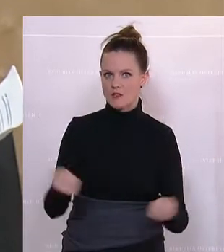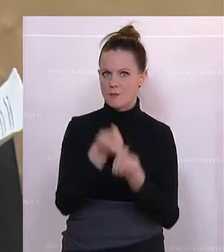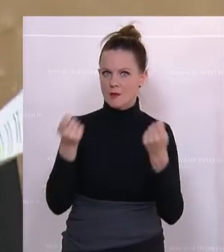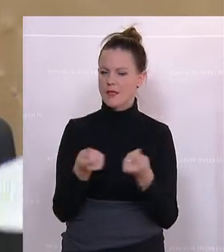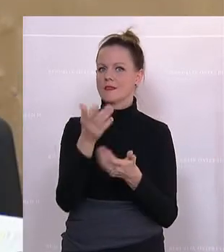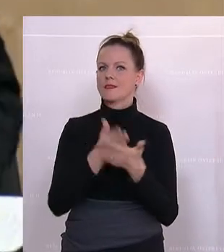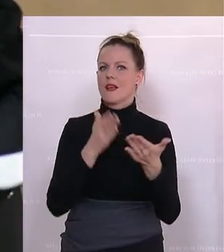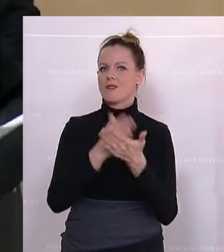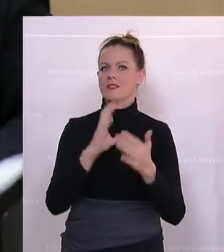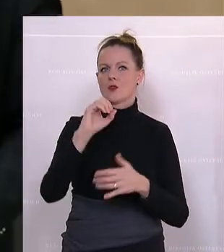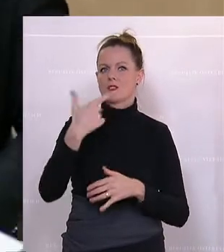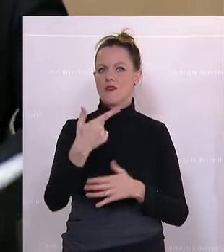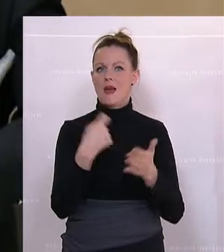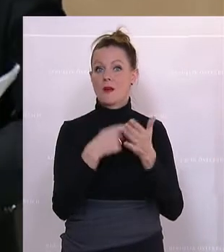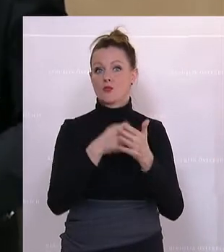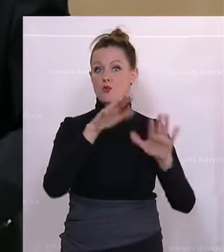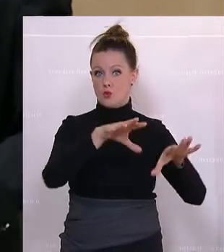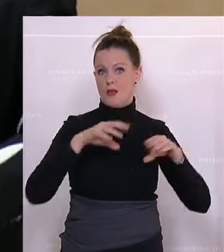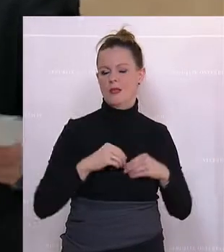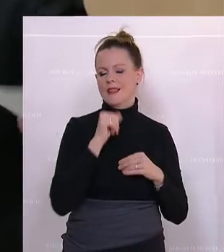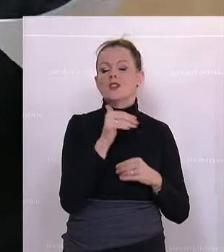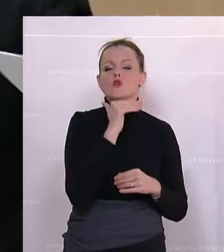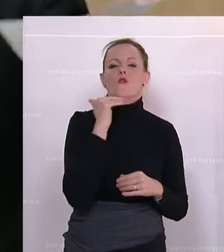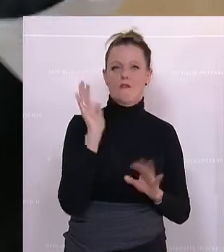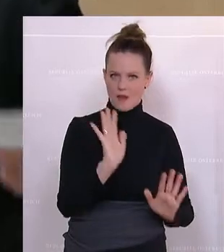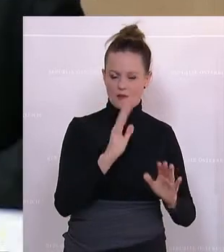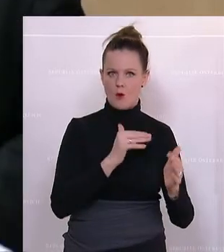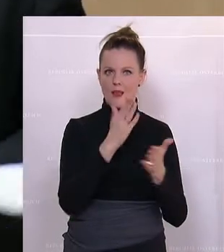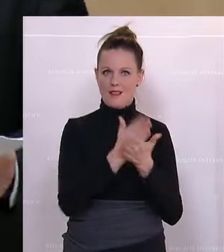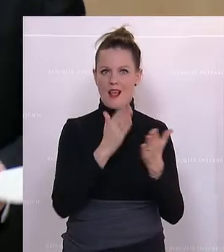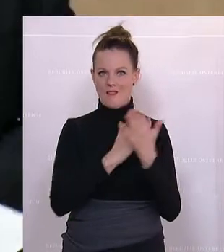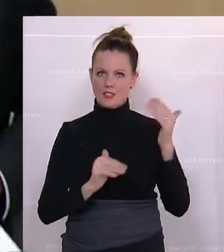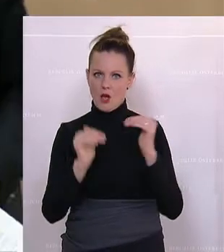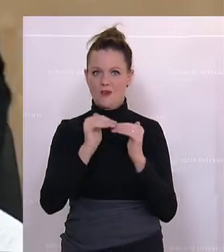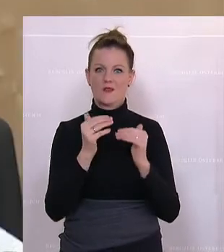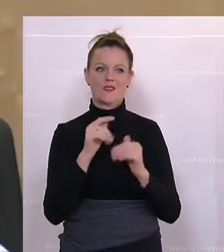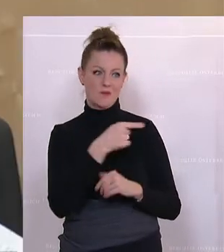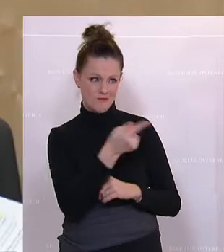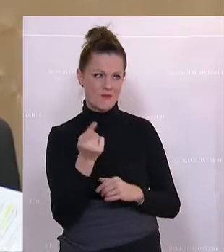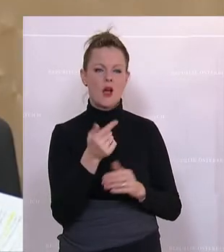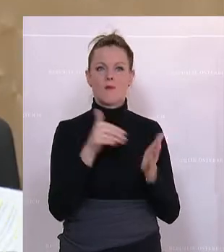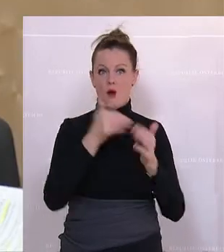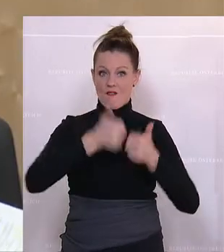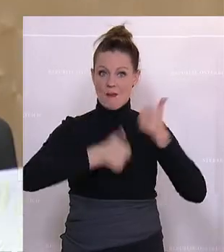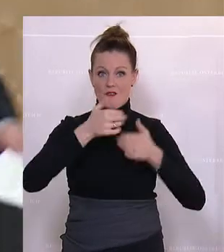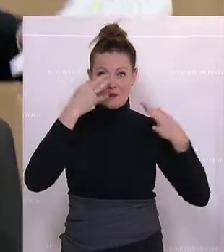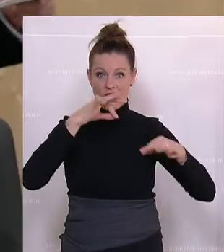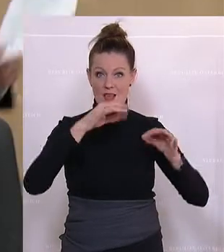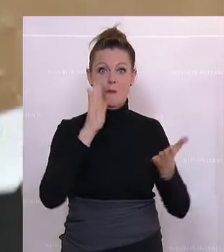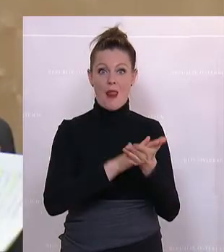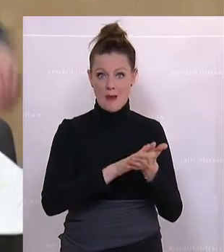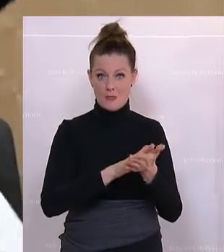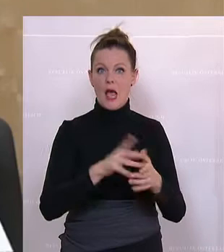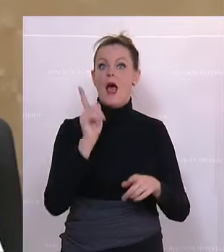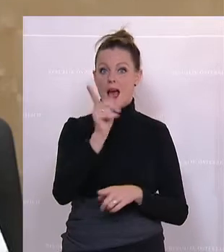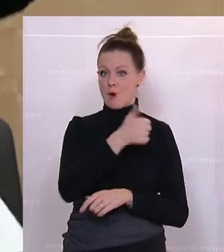Teile der CO2-Bepreisung zu tragen. Nicht so viel, weil wir sie ja zum Teil kompensieren, weil wir sie ja auch wettbewerbsfähig haben wollen, aber es bleibt dort was über. Aber es werden zu